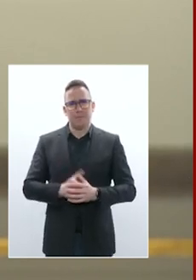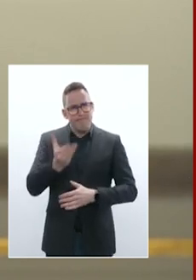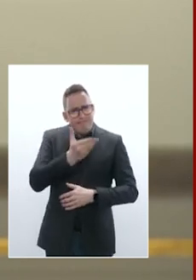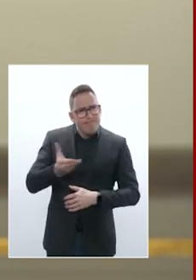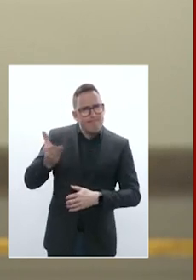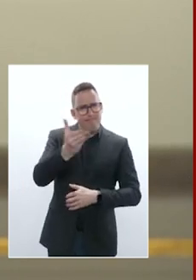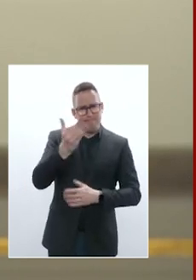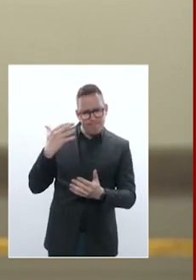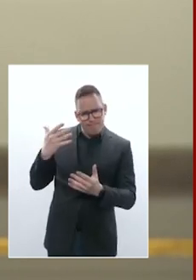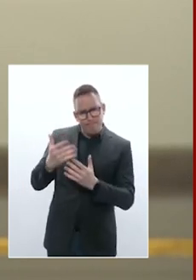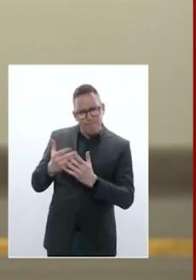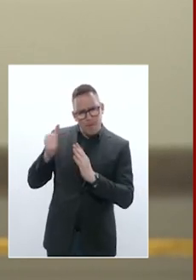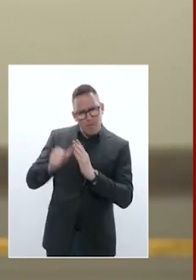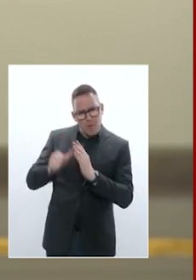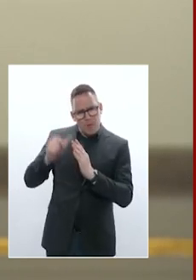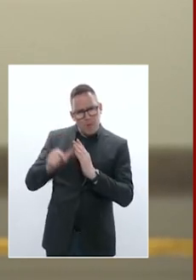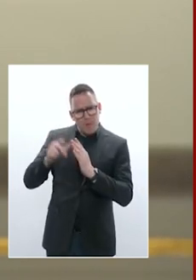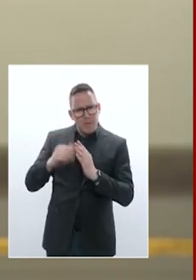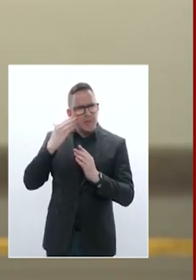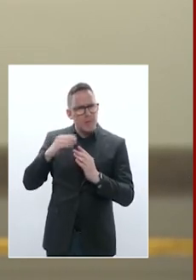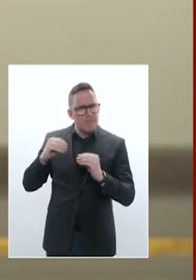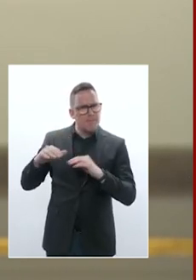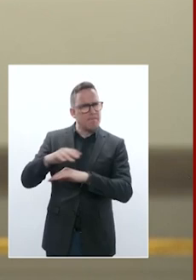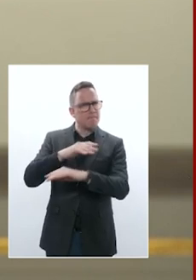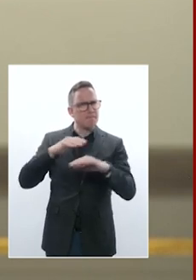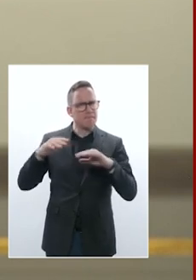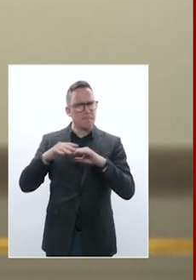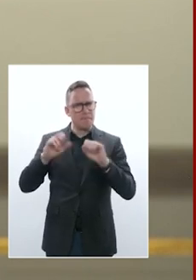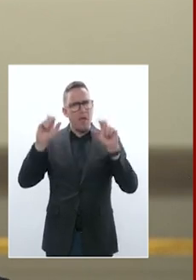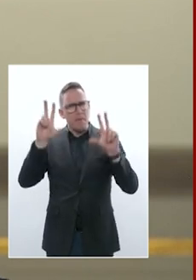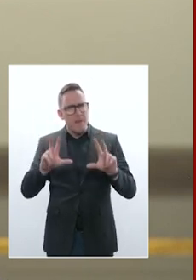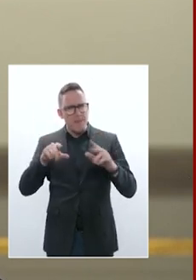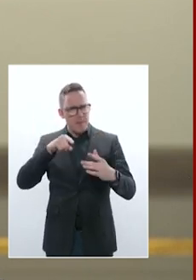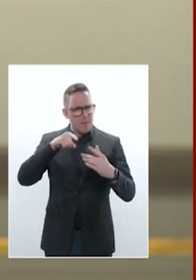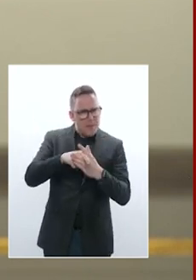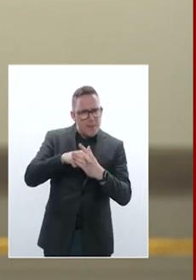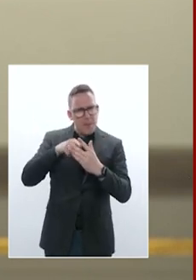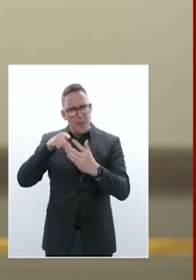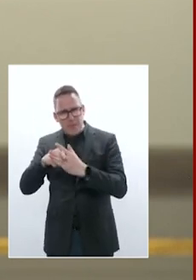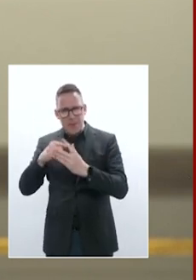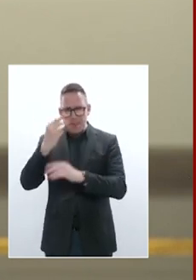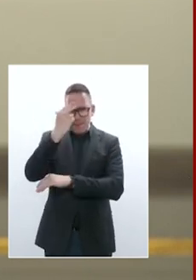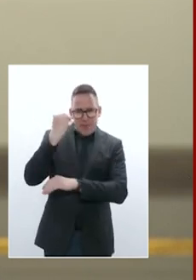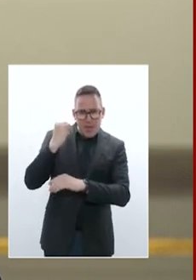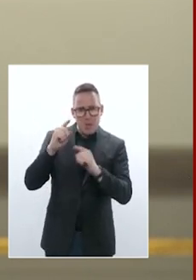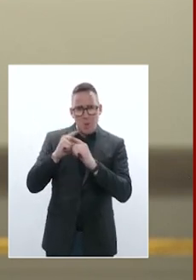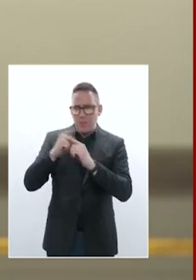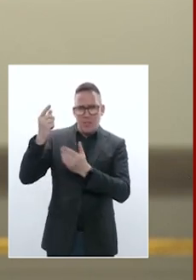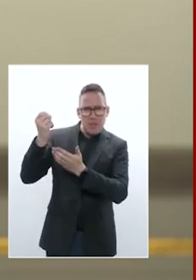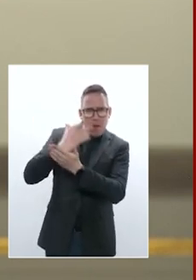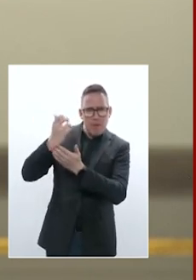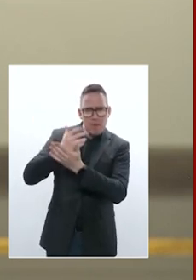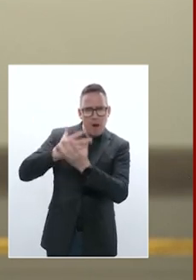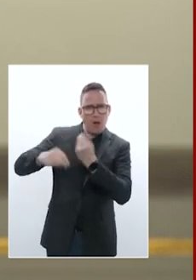informationnels et en termes cyber encore accrus. Et en parallèle, j'ai pu noter qu'à peu près tous les pays